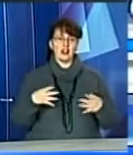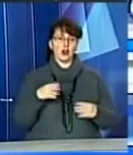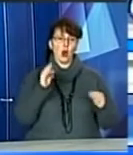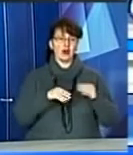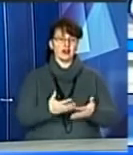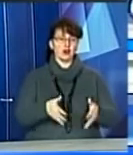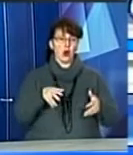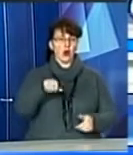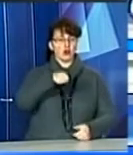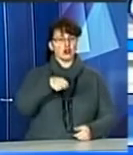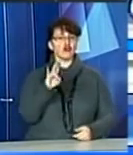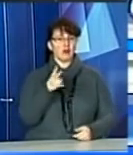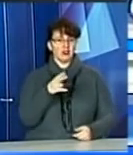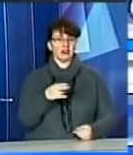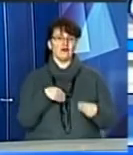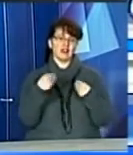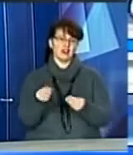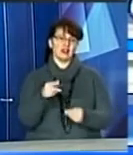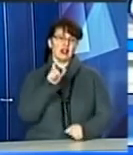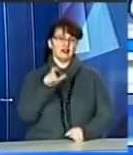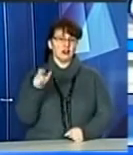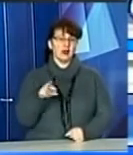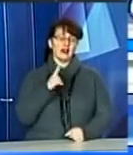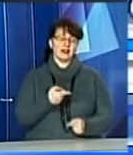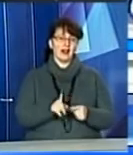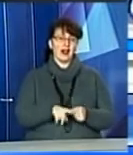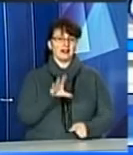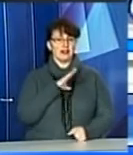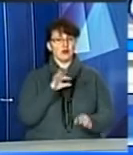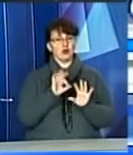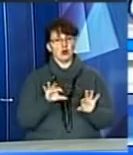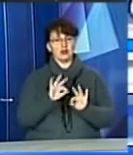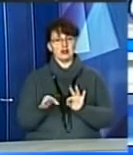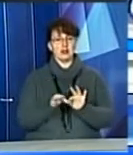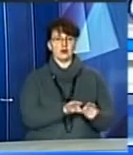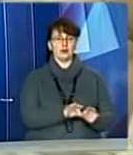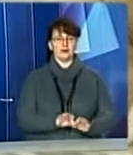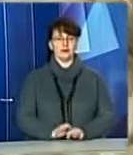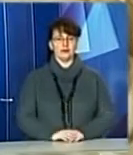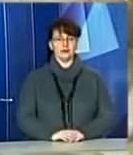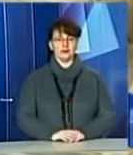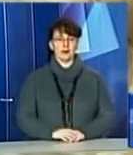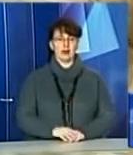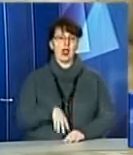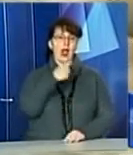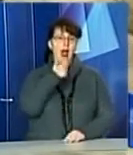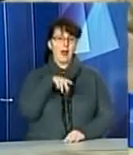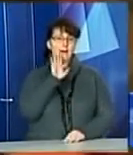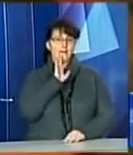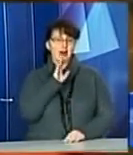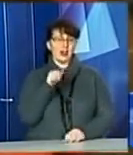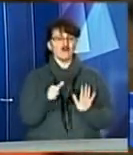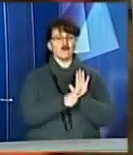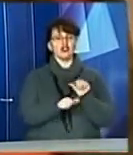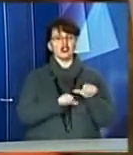опинилися на їхніх столах. Як саме відбувалося освячення, розкажуть наші журналісти. Пані Івана вже шість років живе